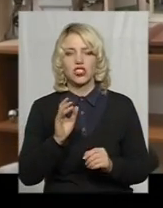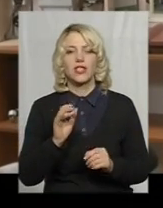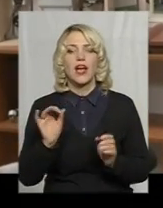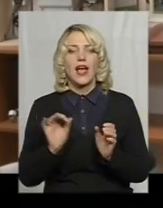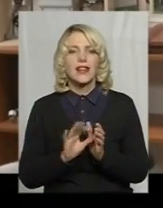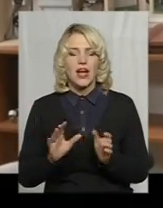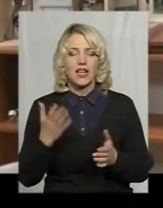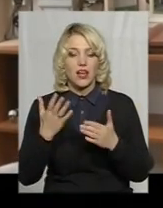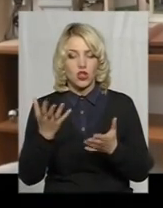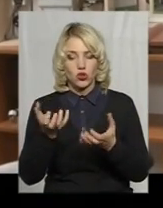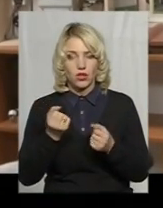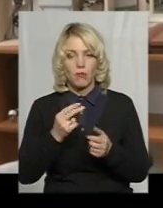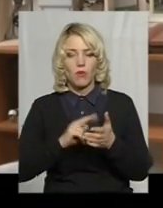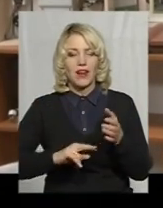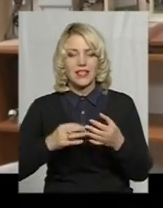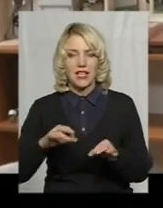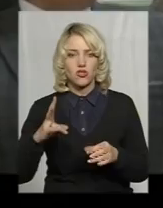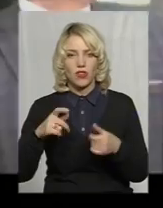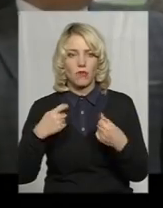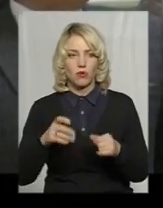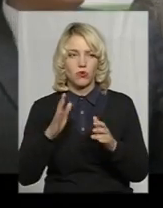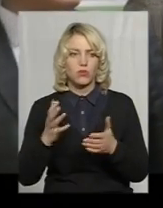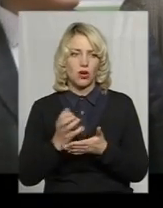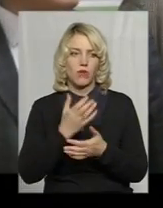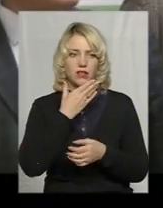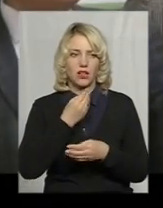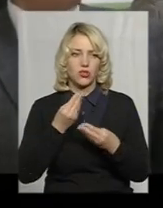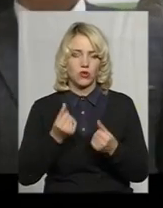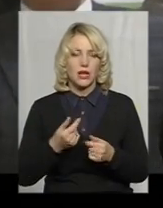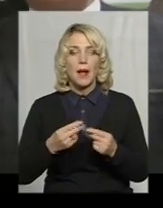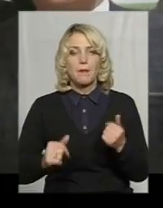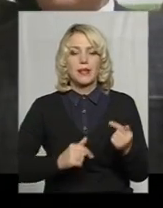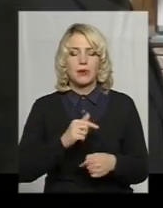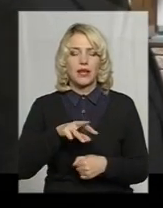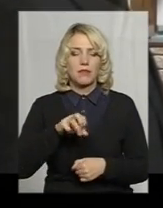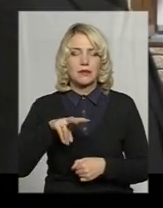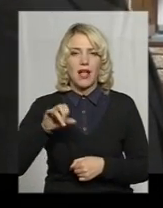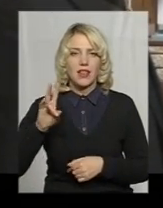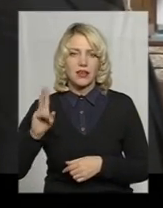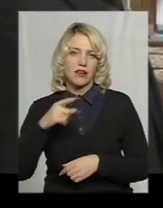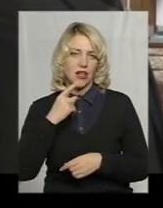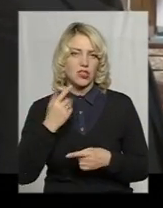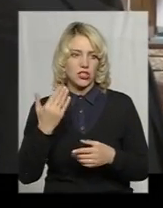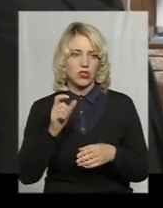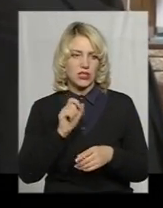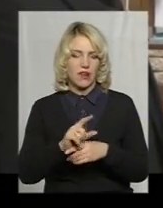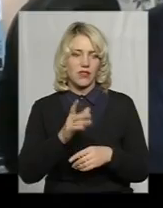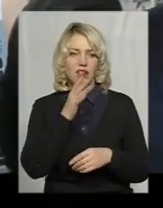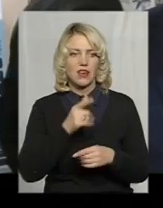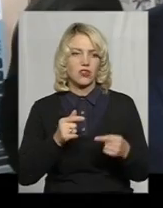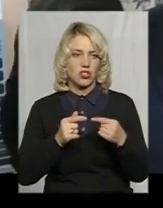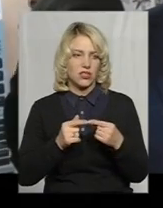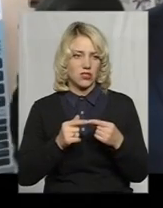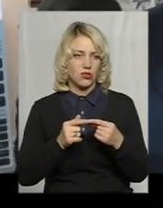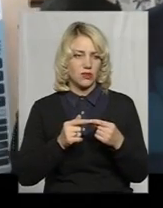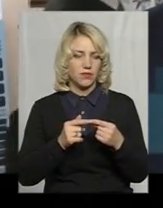продажу, то ми ще будемо заробляти гарні гроші. Підприємець Сергій Мельник каже, їхнє завдання було освоїти кошти вчасно. Ми